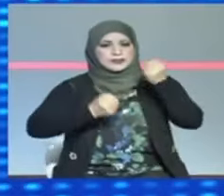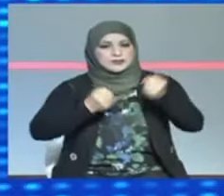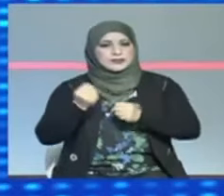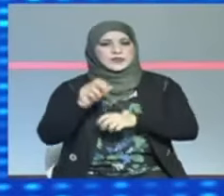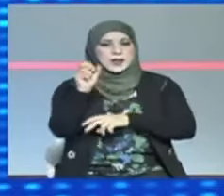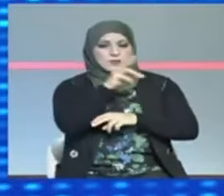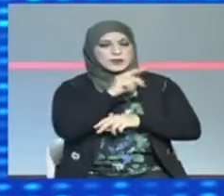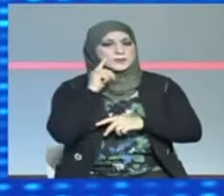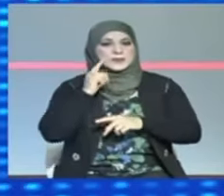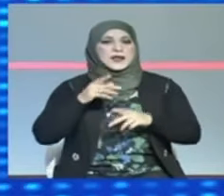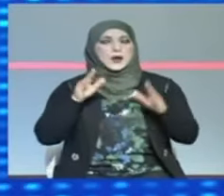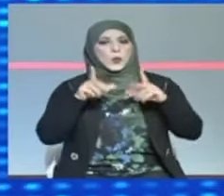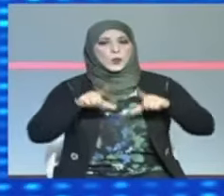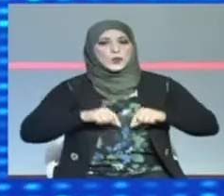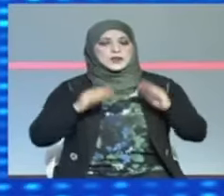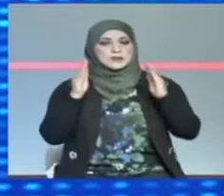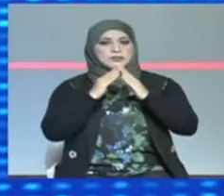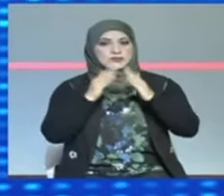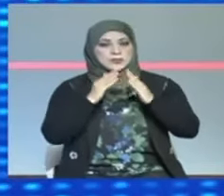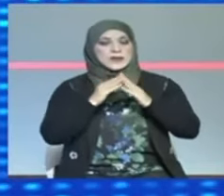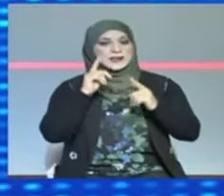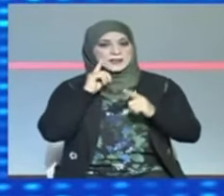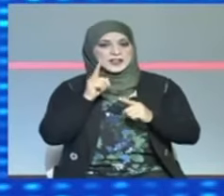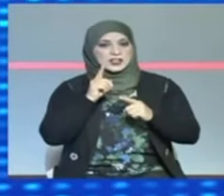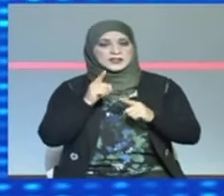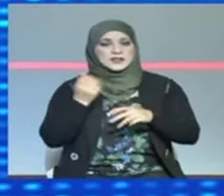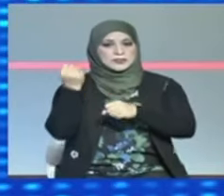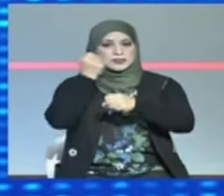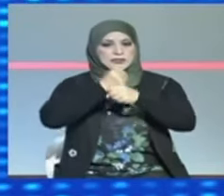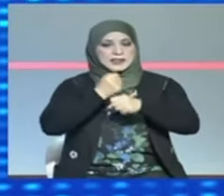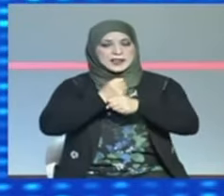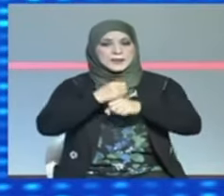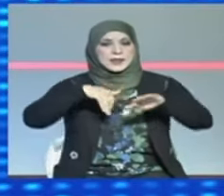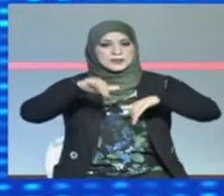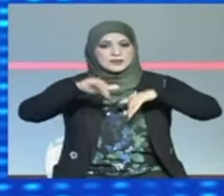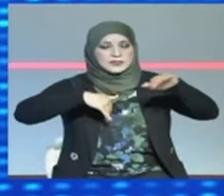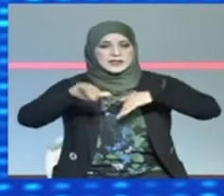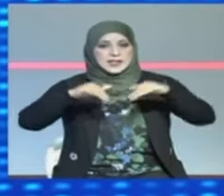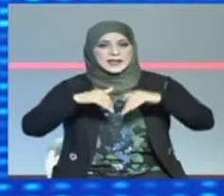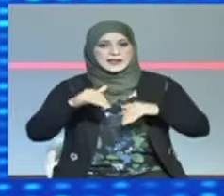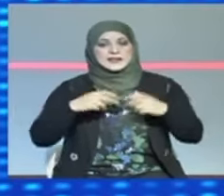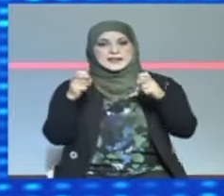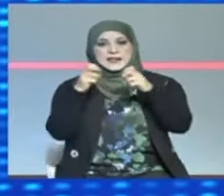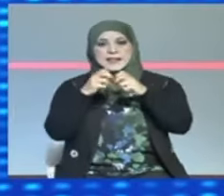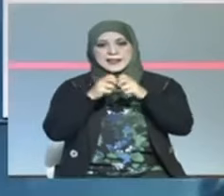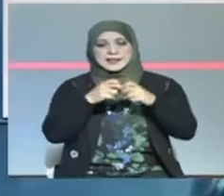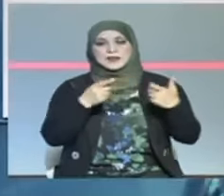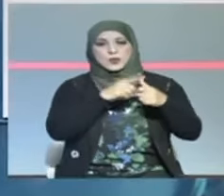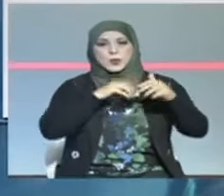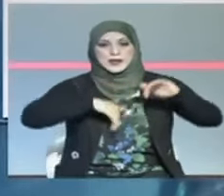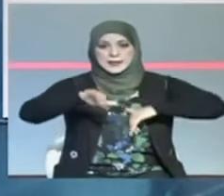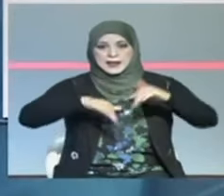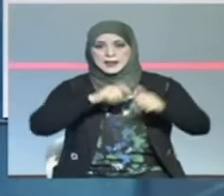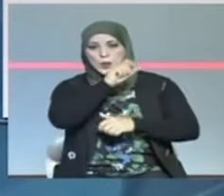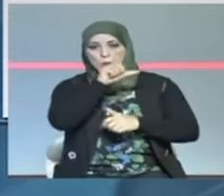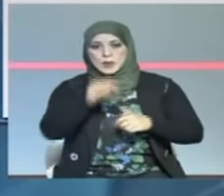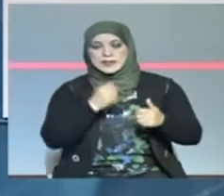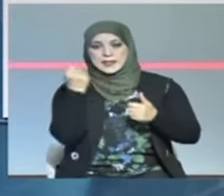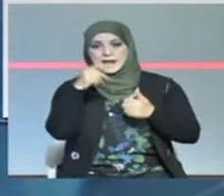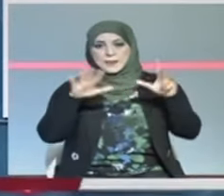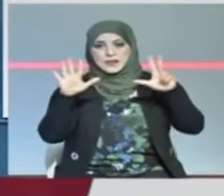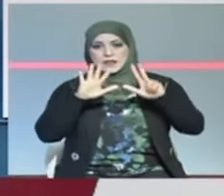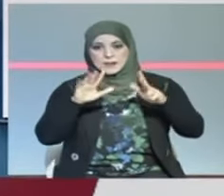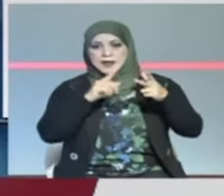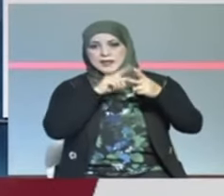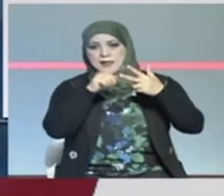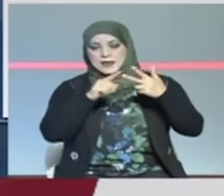والبنية التحتية تعلم مستعملية طريق القدمي من الطريق شععية إكس وطريق الوطنية رقم ثمانية